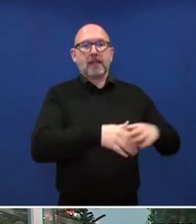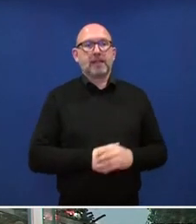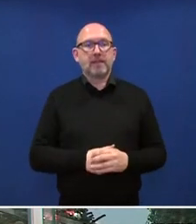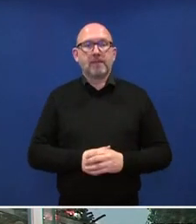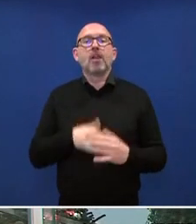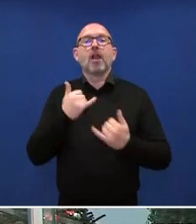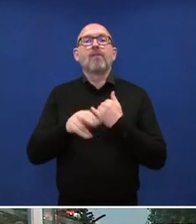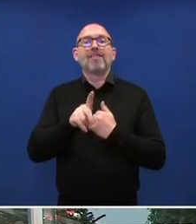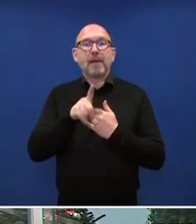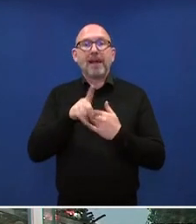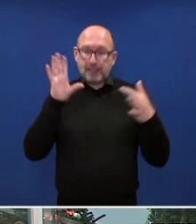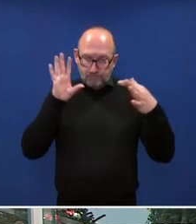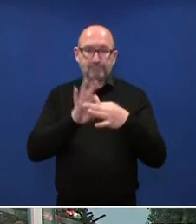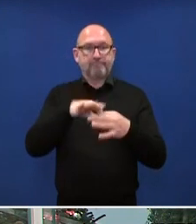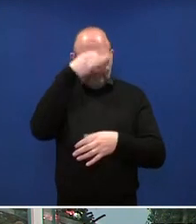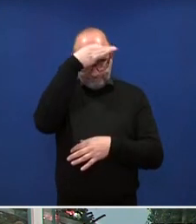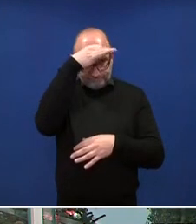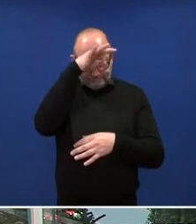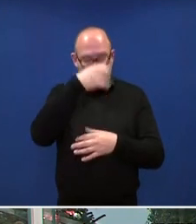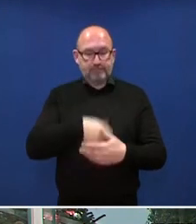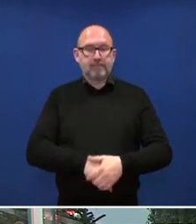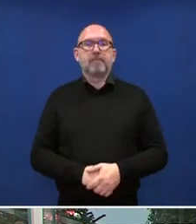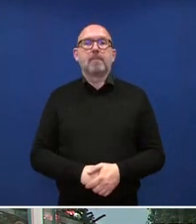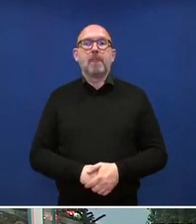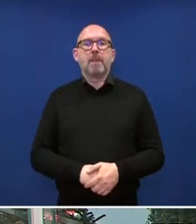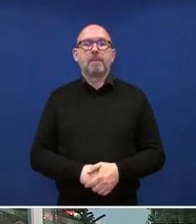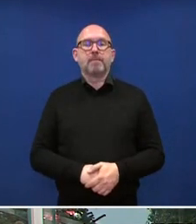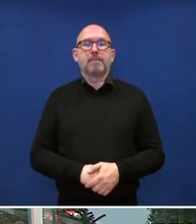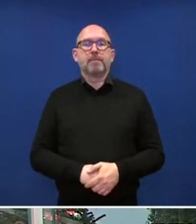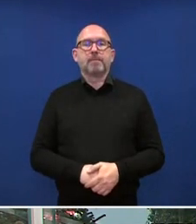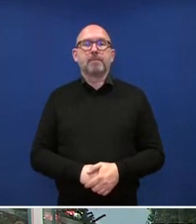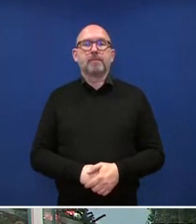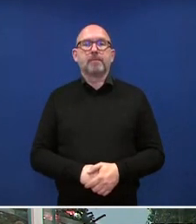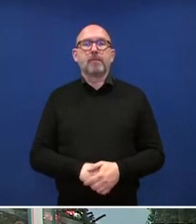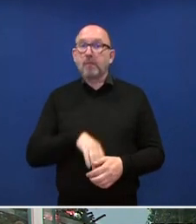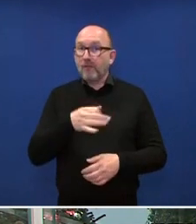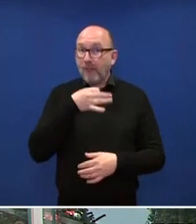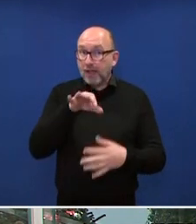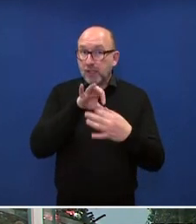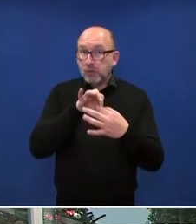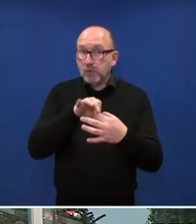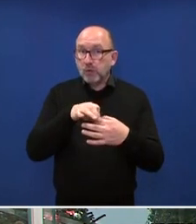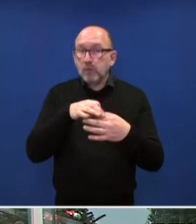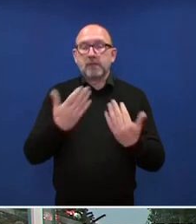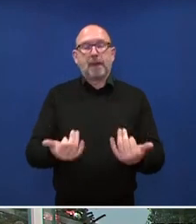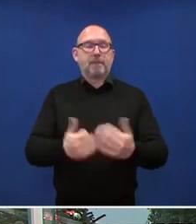ausdrücklich an, falls das nicht deutlich genug zum Ausdruck gekommen ist. Auch dazu, Frau Kollegin? Bitte.